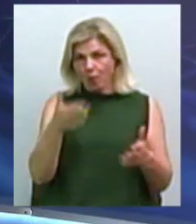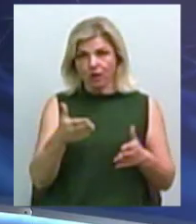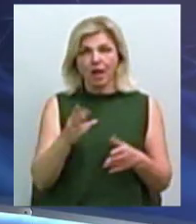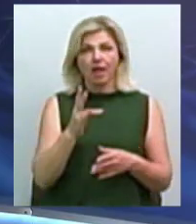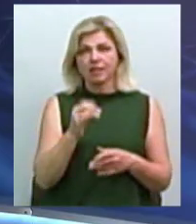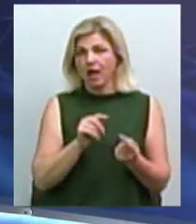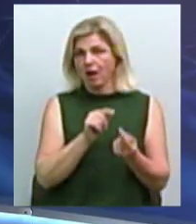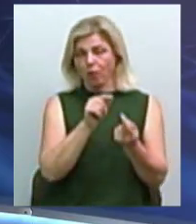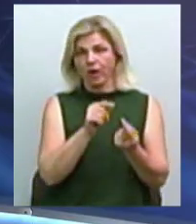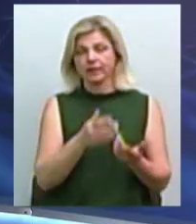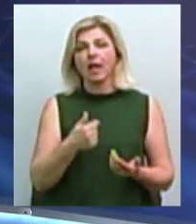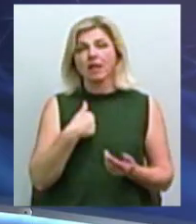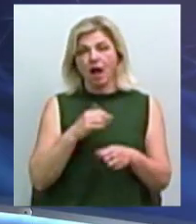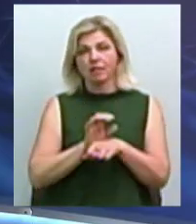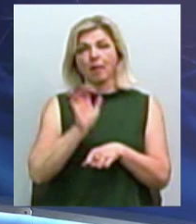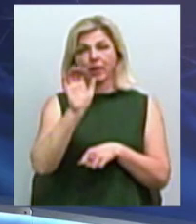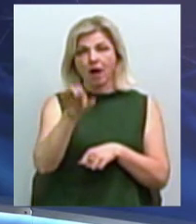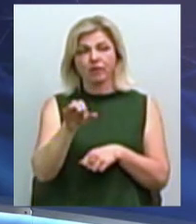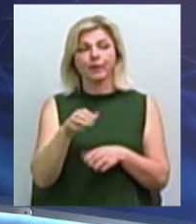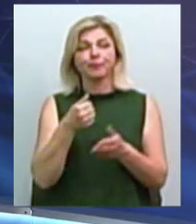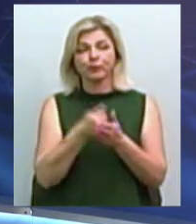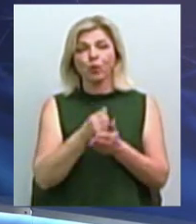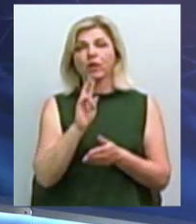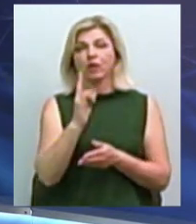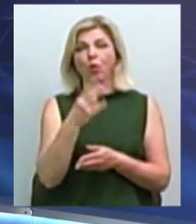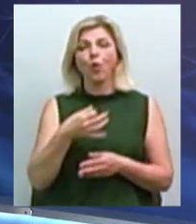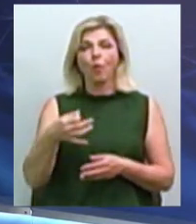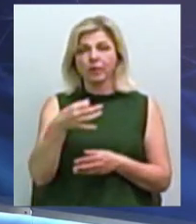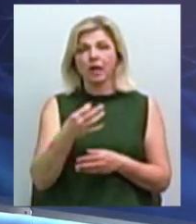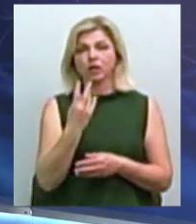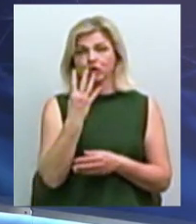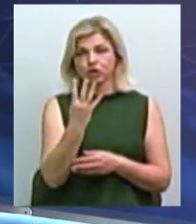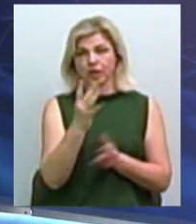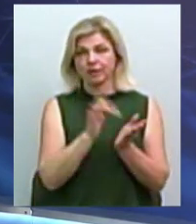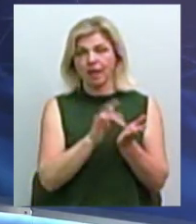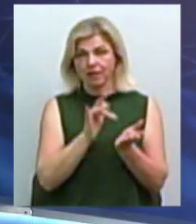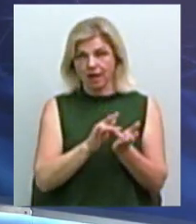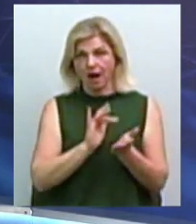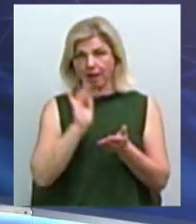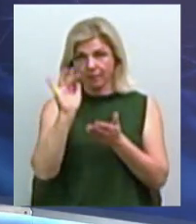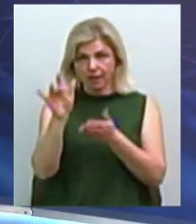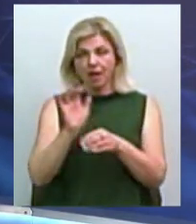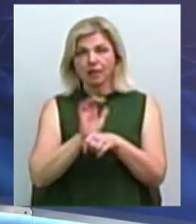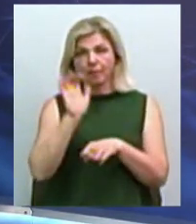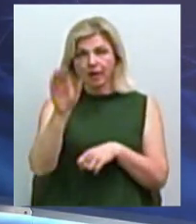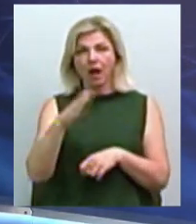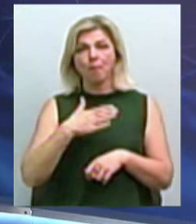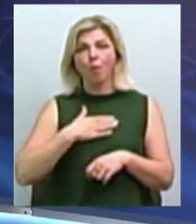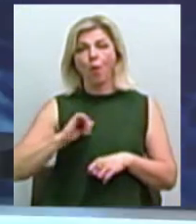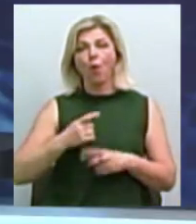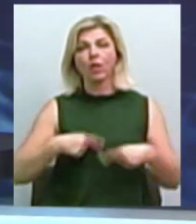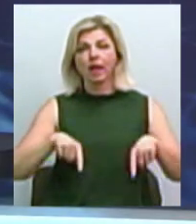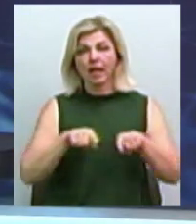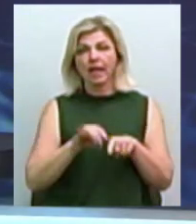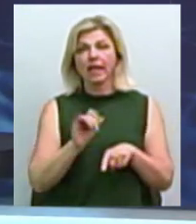Моє реагування було, я направила, від нашої Миколаївської області було направлено чотири телеграми, і мої колеги з інших